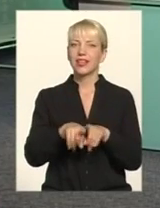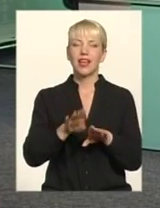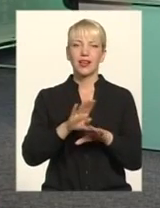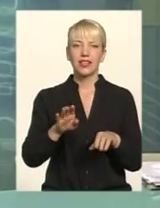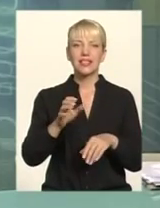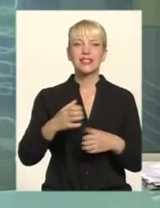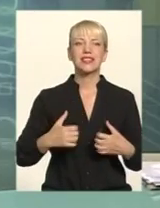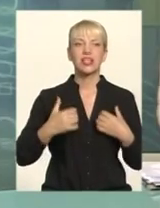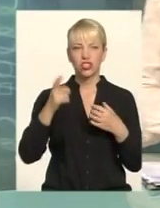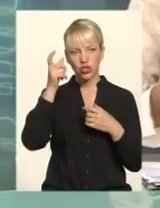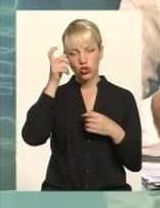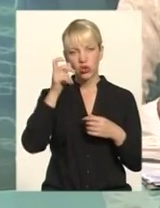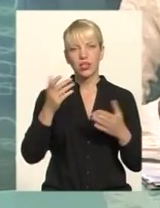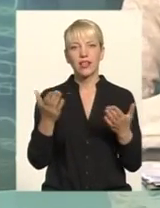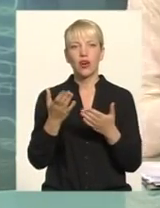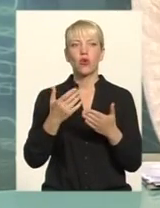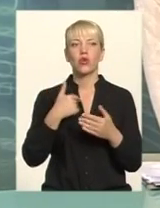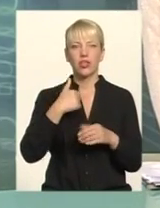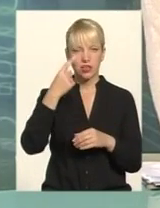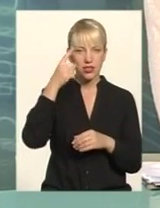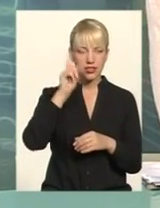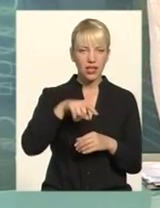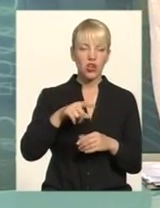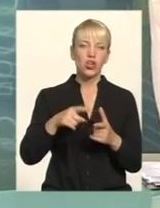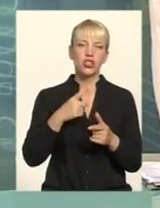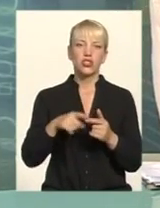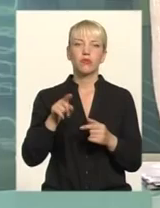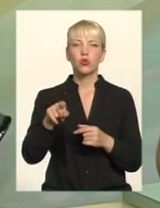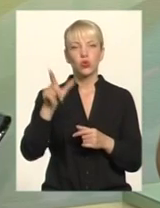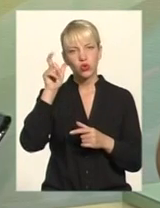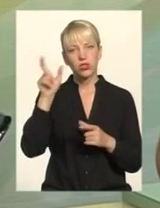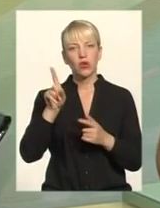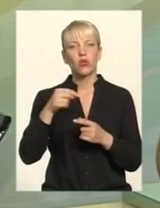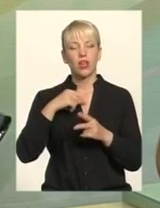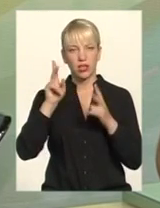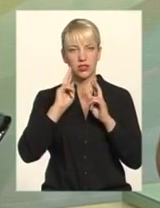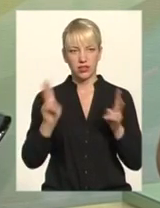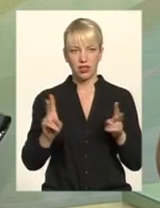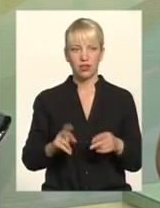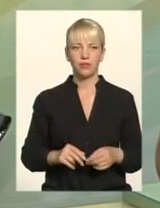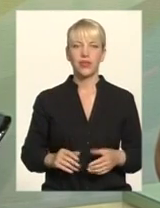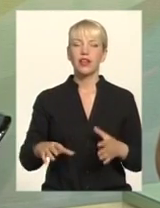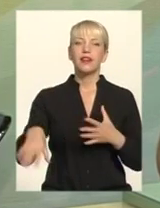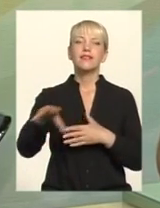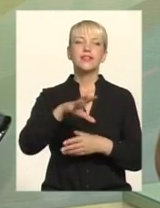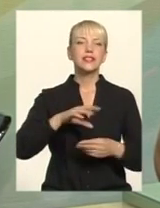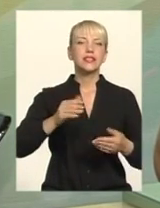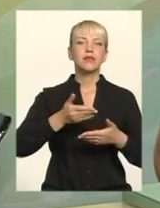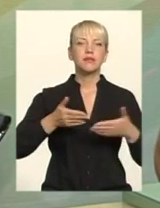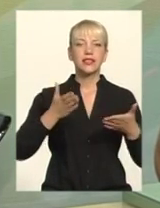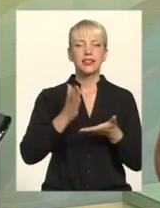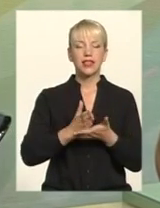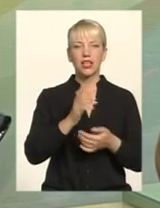чорт, якого я знаю, ніж той, якого я не знаю, так? Ні, звичайно, тому що всі ми люди, перш за все, всі ми